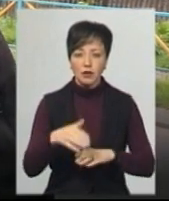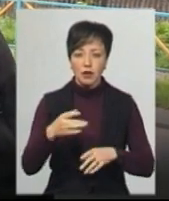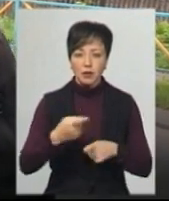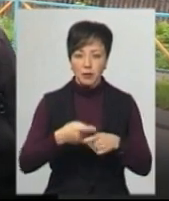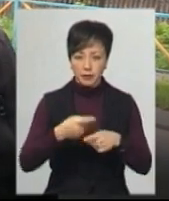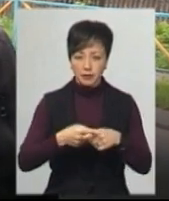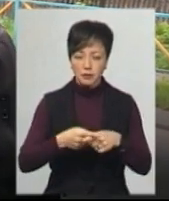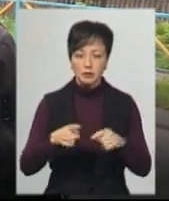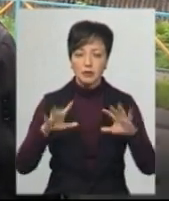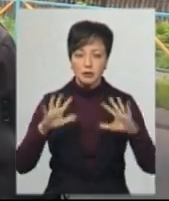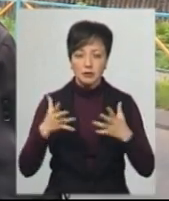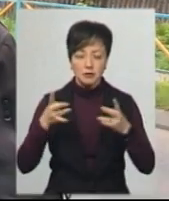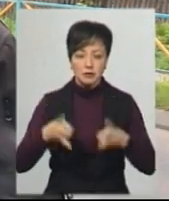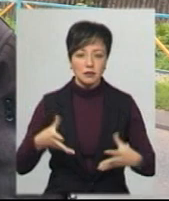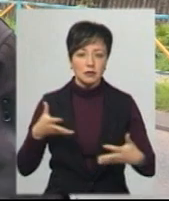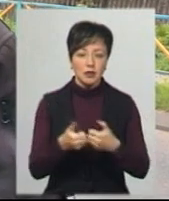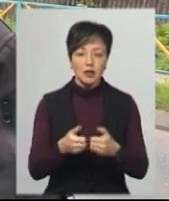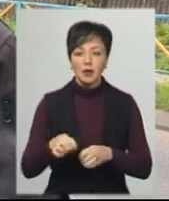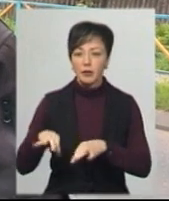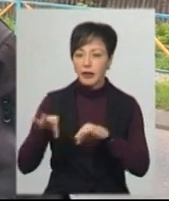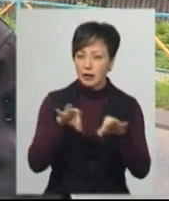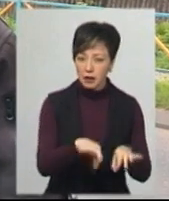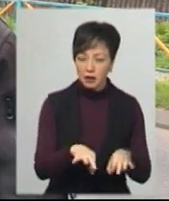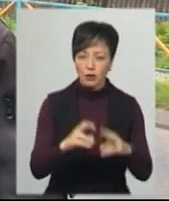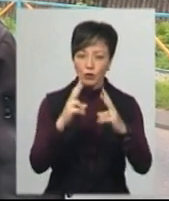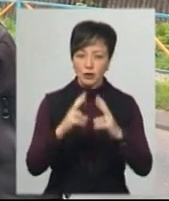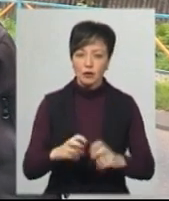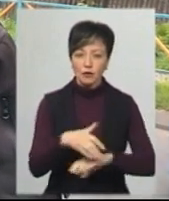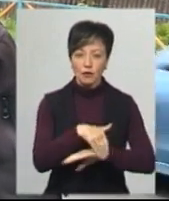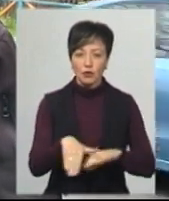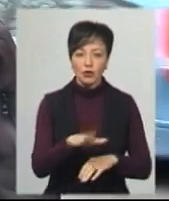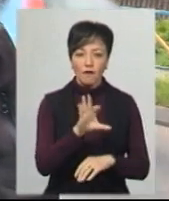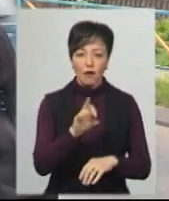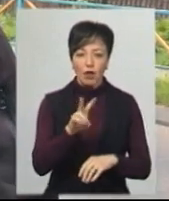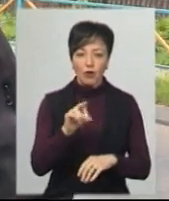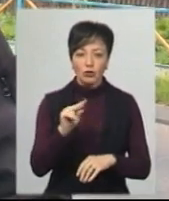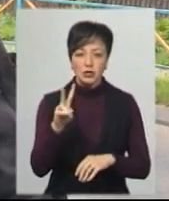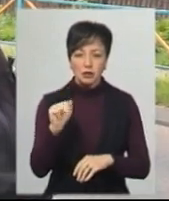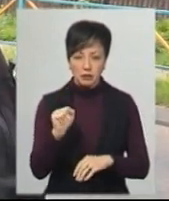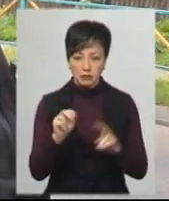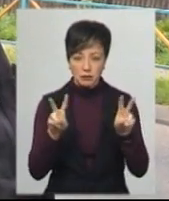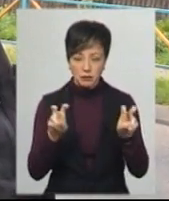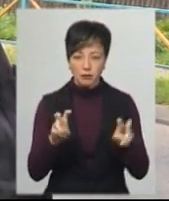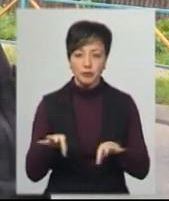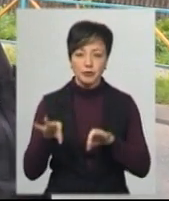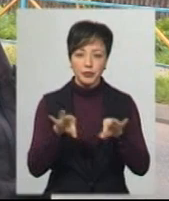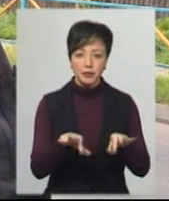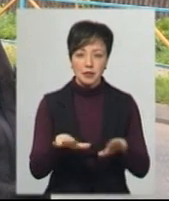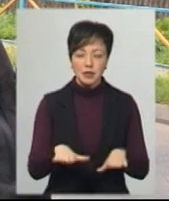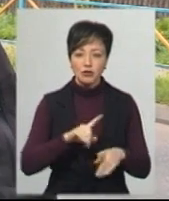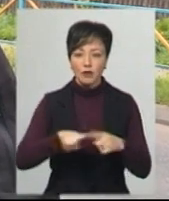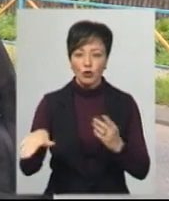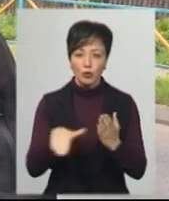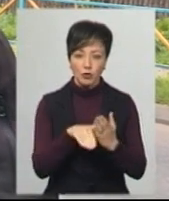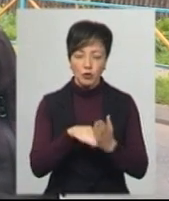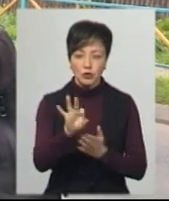сталося ДТП. Ми одразу приїхали, обстежували вулицю Волочиській, щоб виявити, де це місце ДТП. Прибули, на місці вже була швидка.